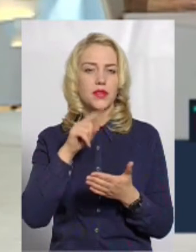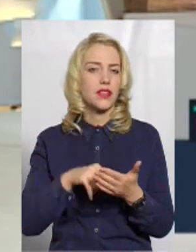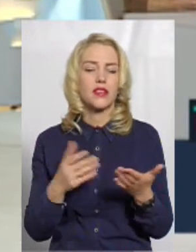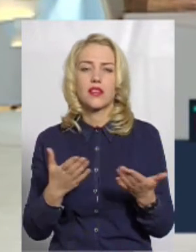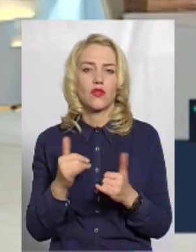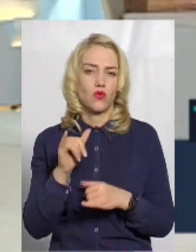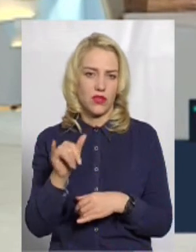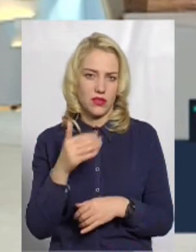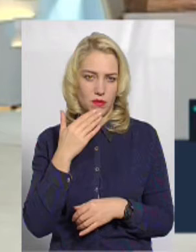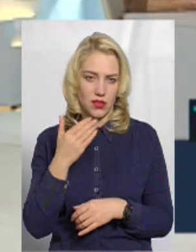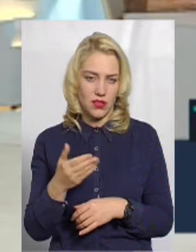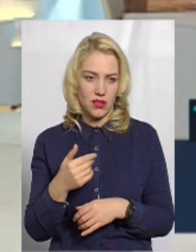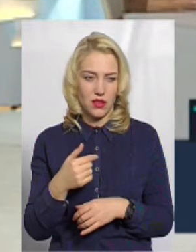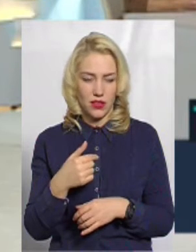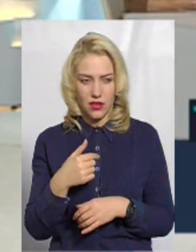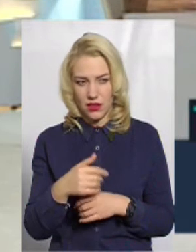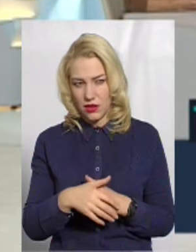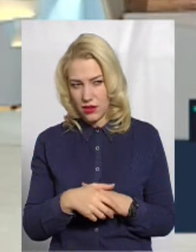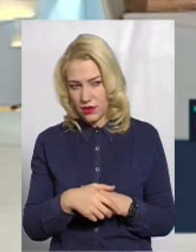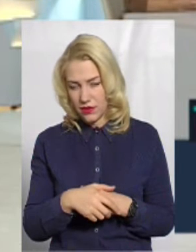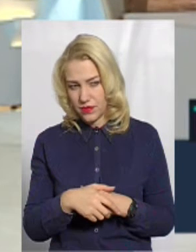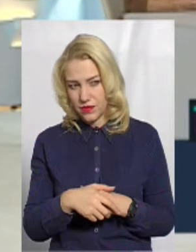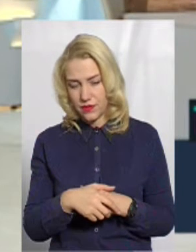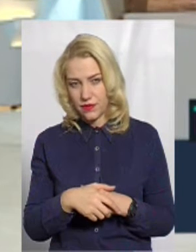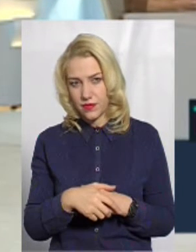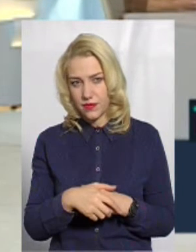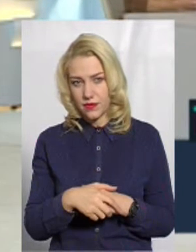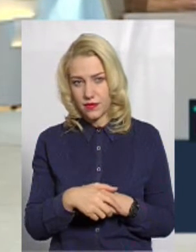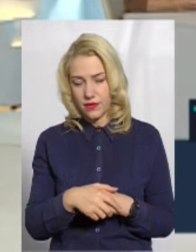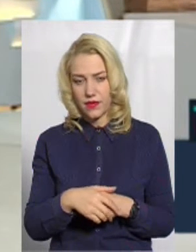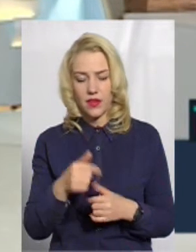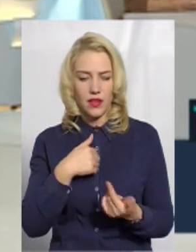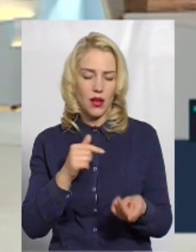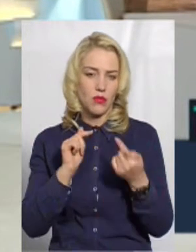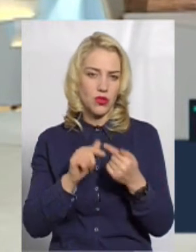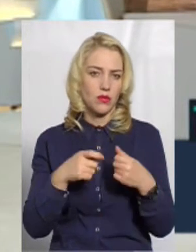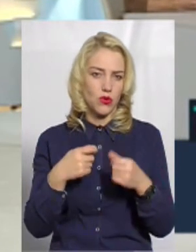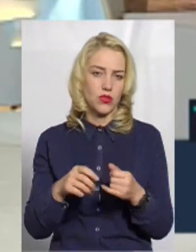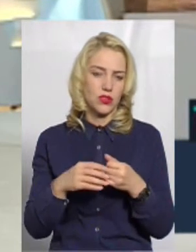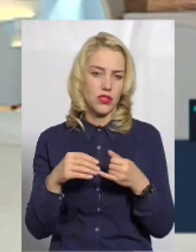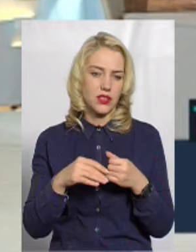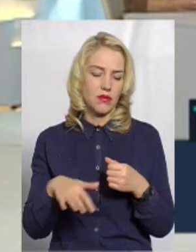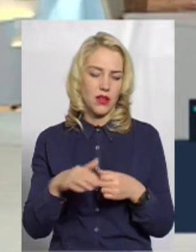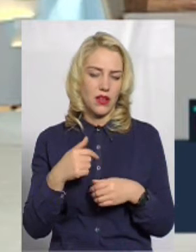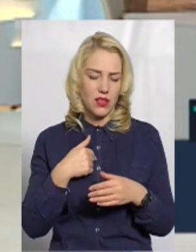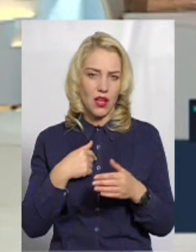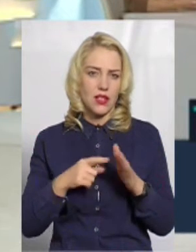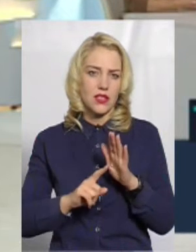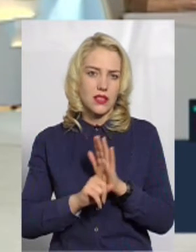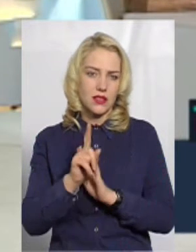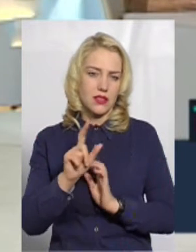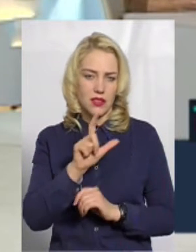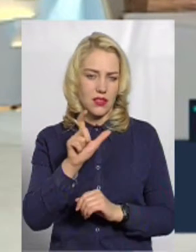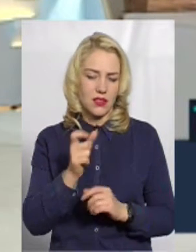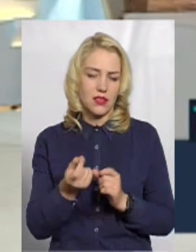А питання таке, що я противник, я з самого начала сказав, що я противник продажу землі. Я виходить з села, я знаю, що таке земля,